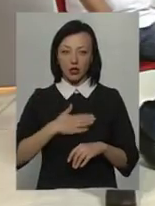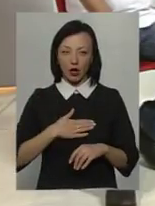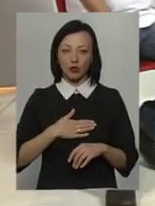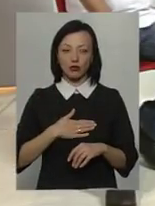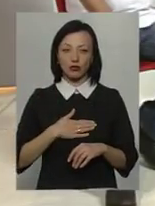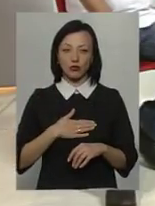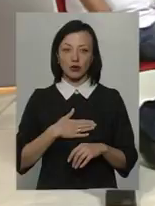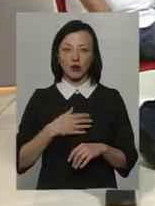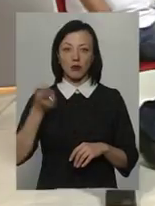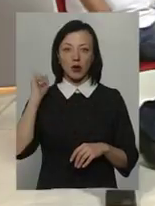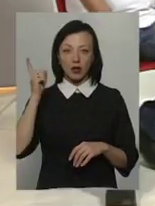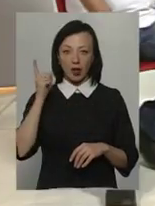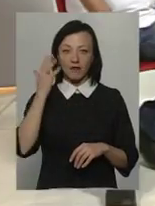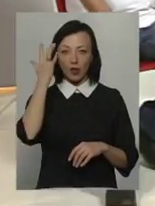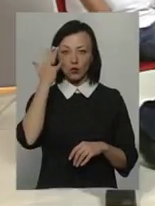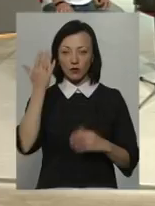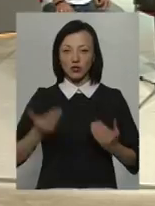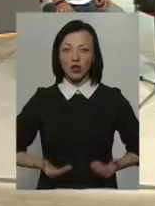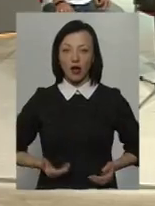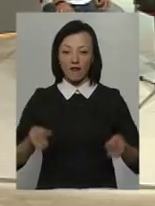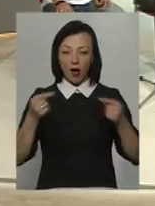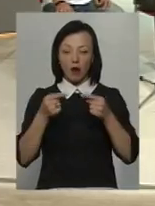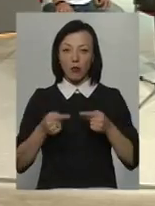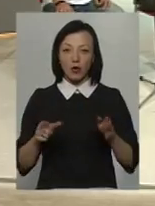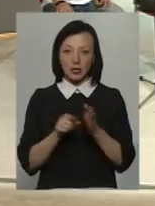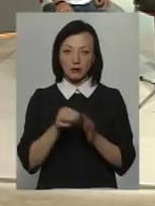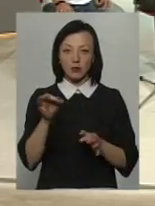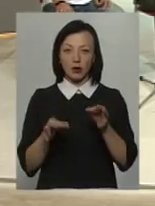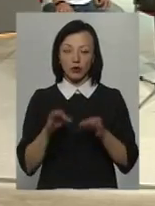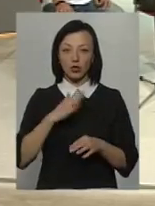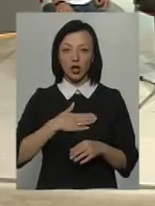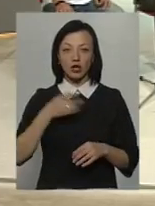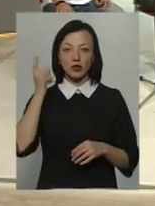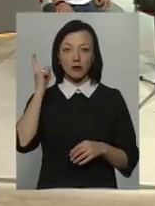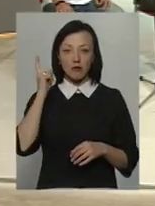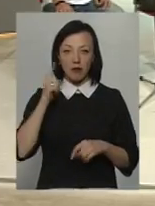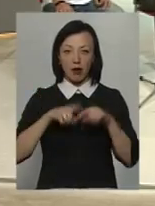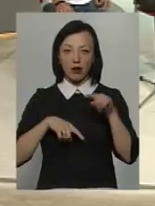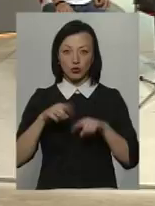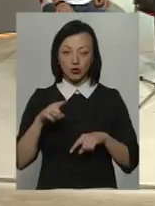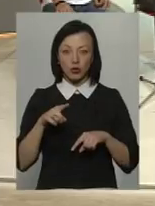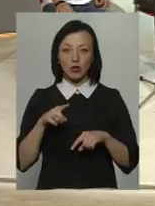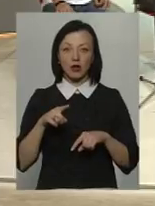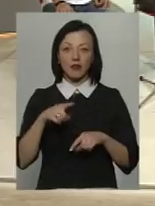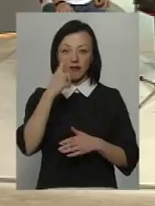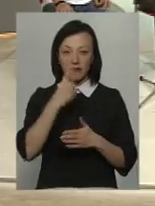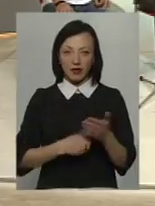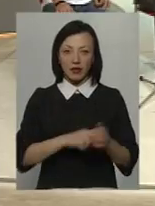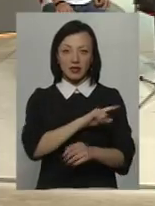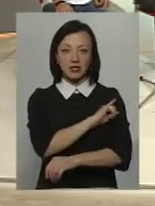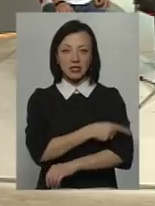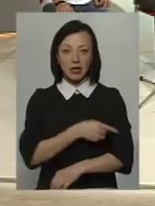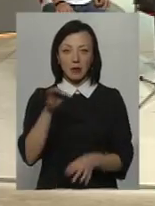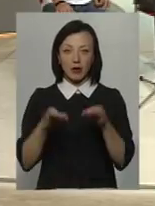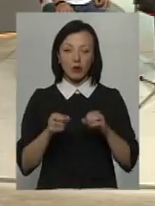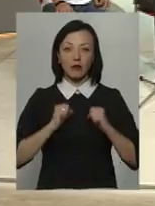суті, предавньої філософії життя в гармонії з природою. Наші пращури поклонялися силам природи,